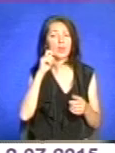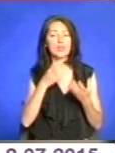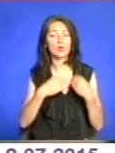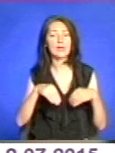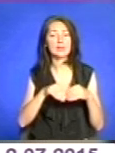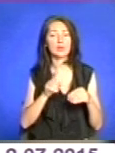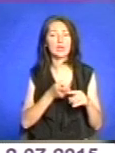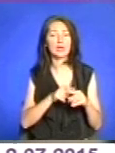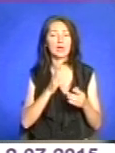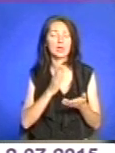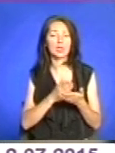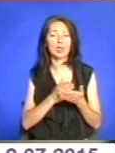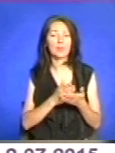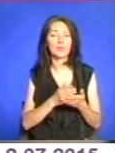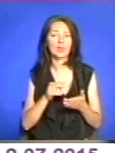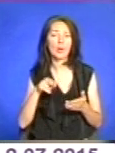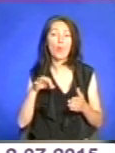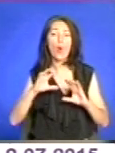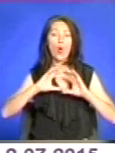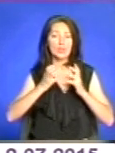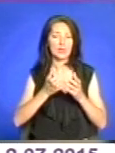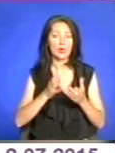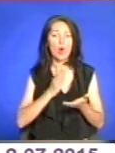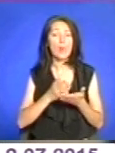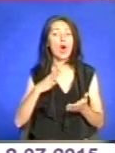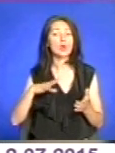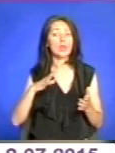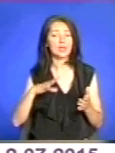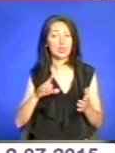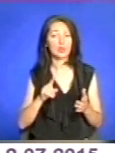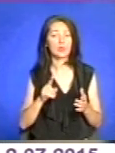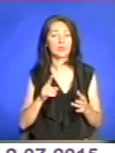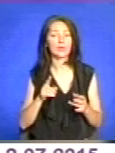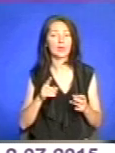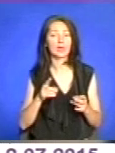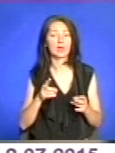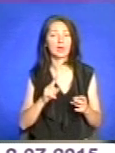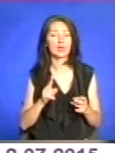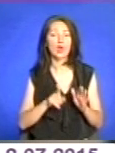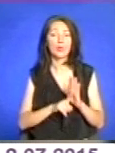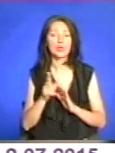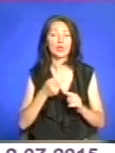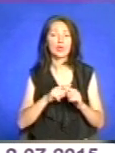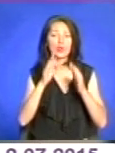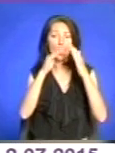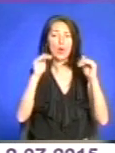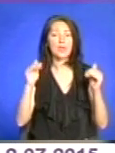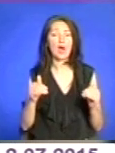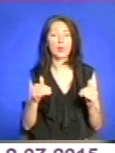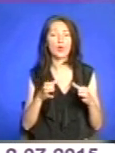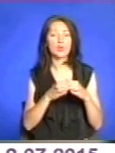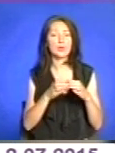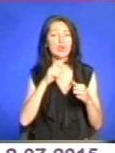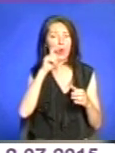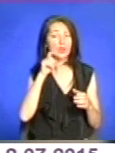'ї, яка є по світу. Маю надію, що починаючи з цього табору, спілка